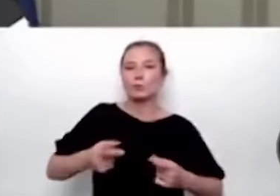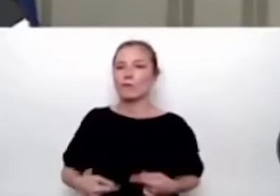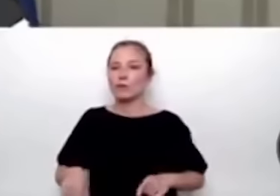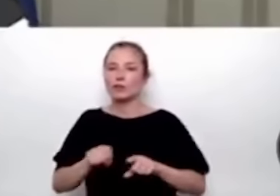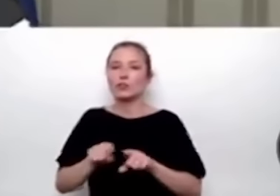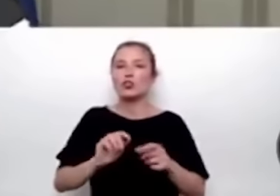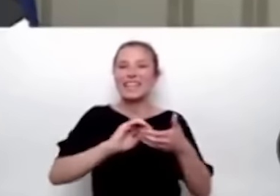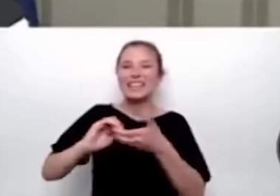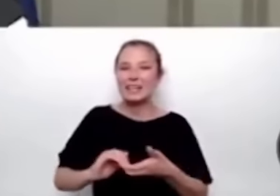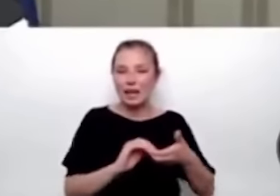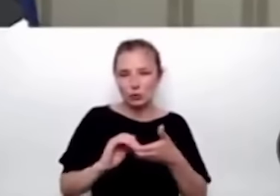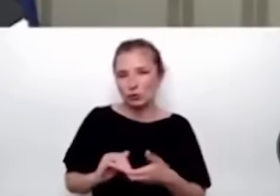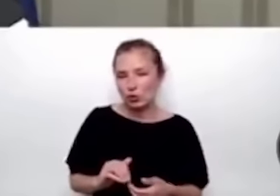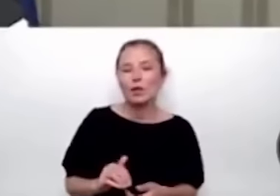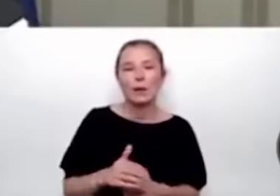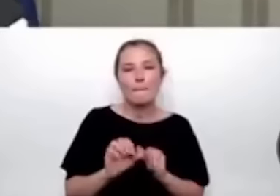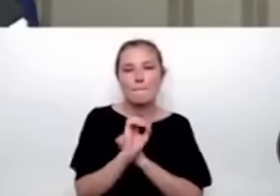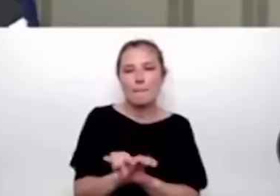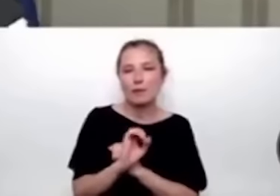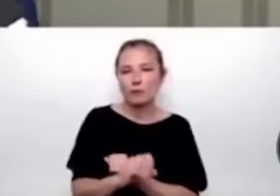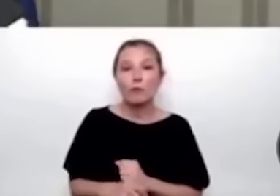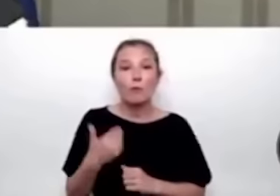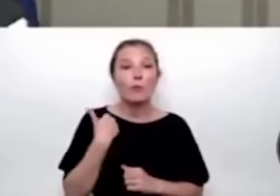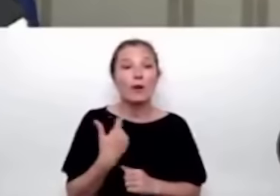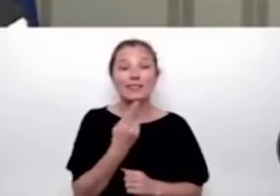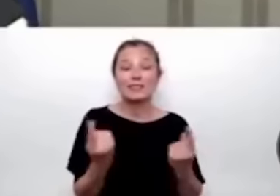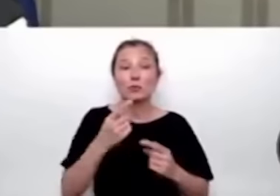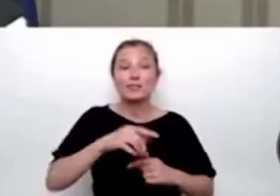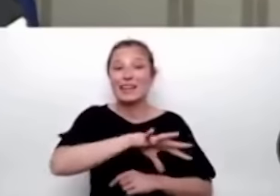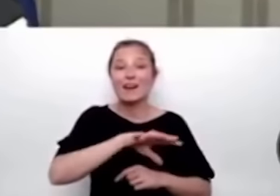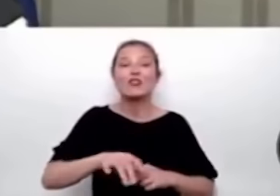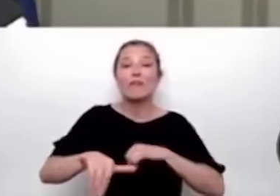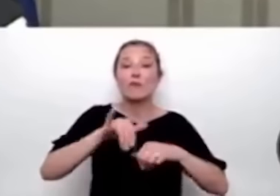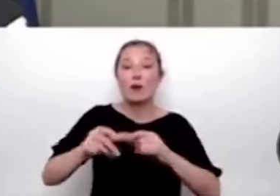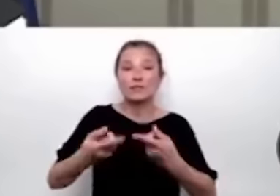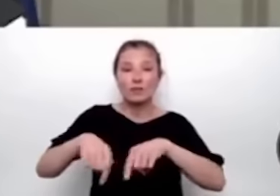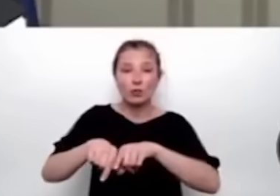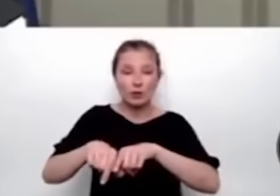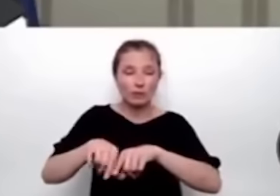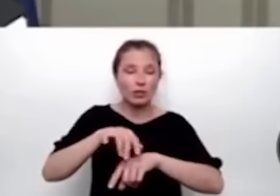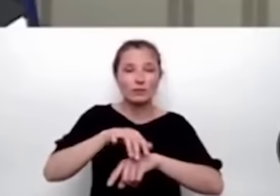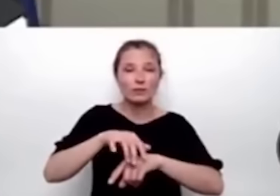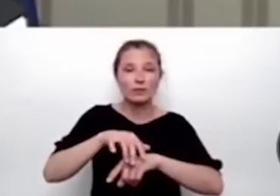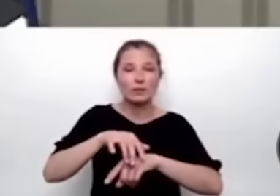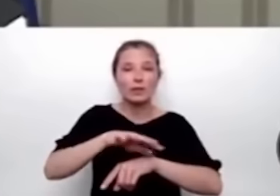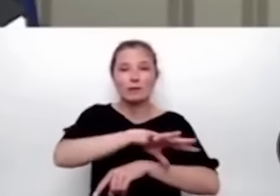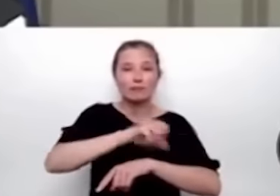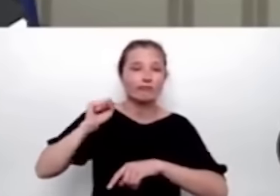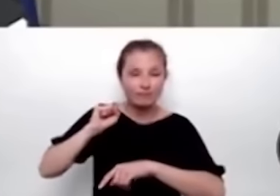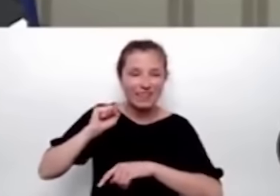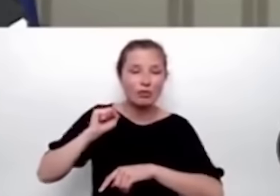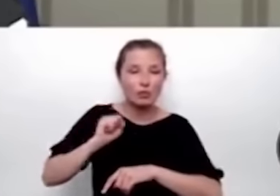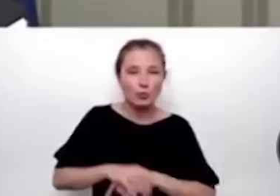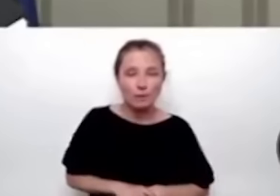bezprawnej likwidacji. Rada jest niezależna od władzy wykonawczej i ustawodawczej i to zapewnia jej zapisana w ustawie kadencyjność.